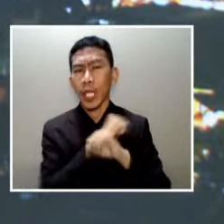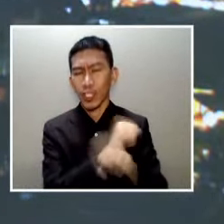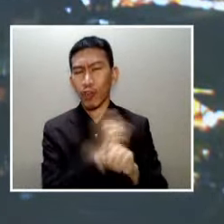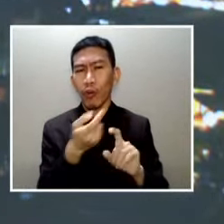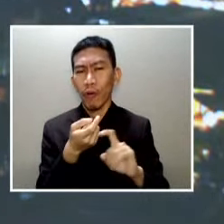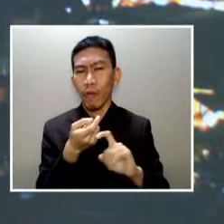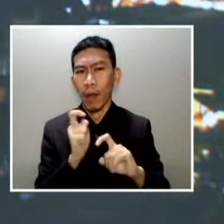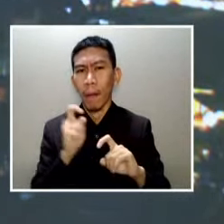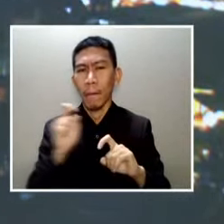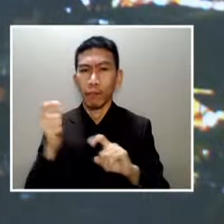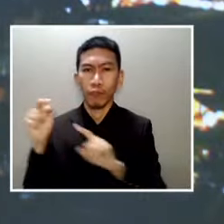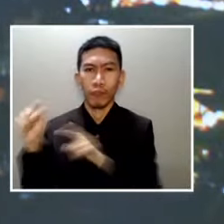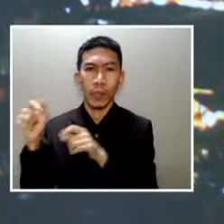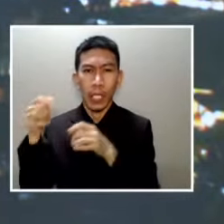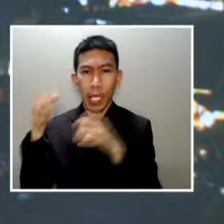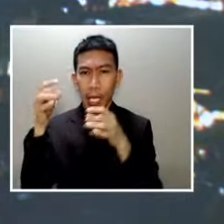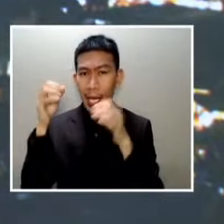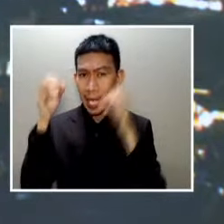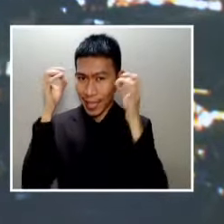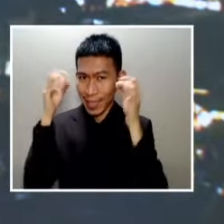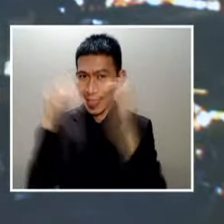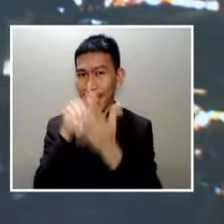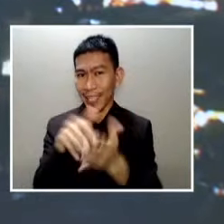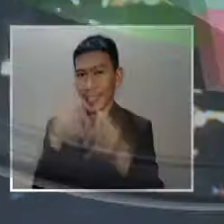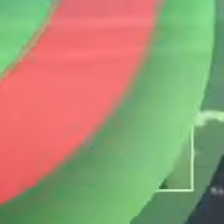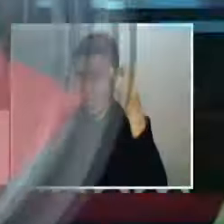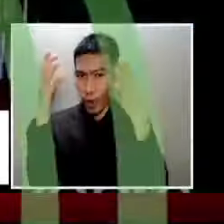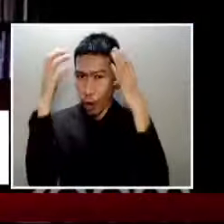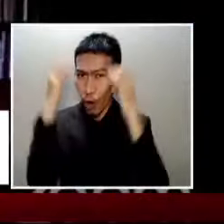Nagpapatrol Mike Navallo